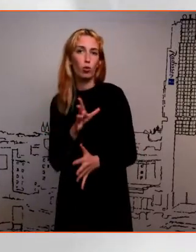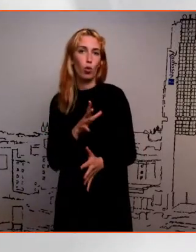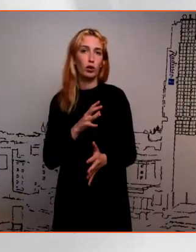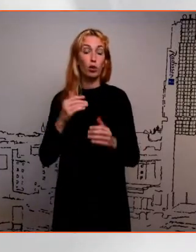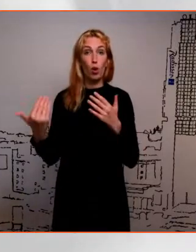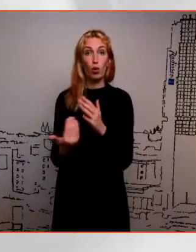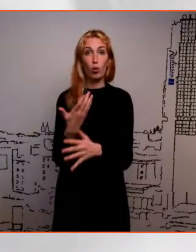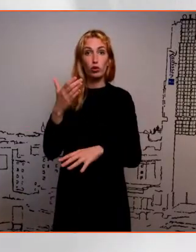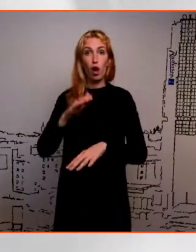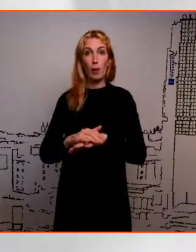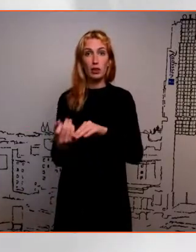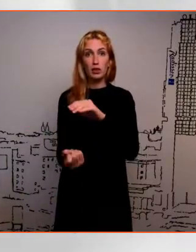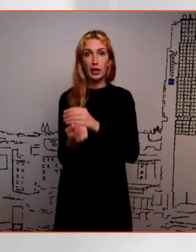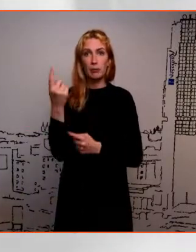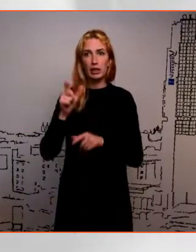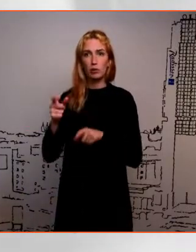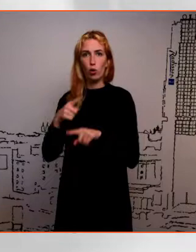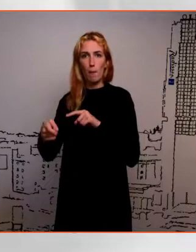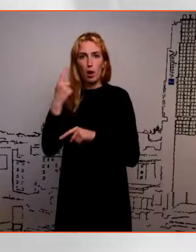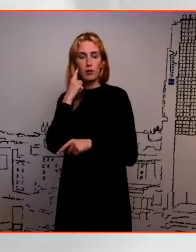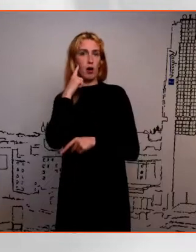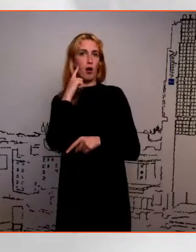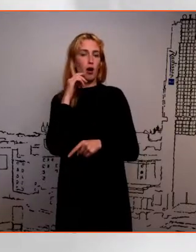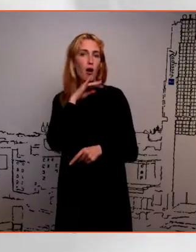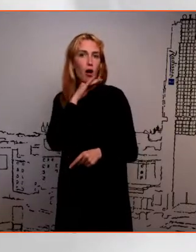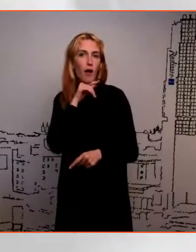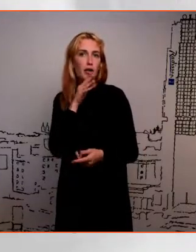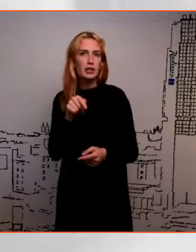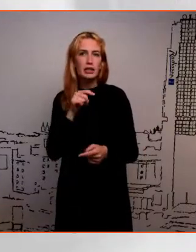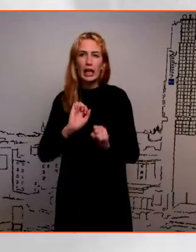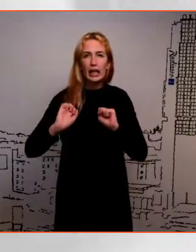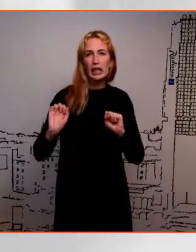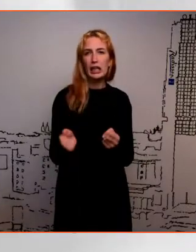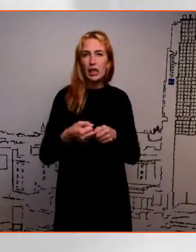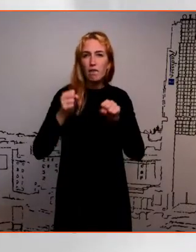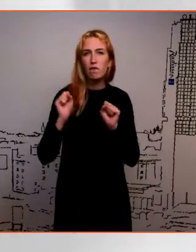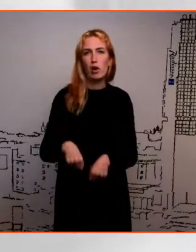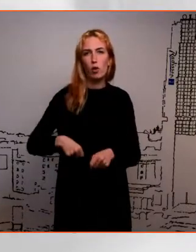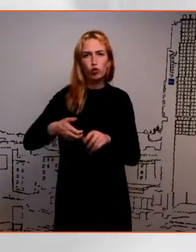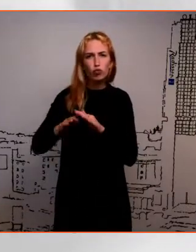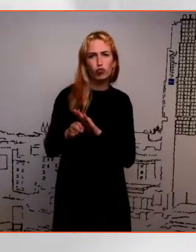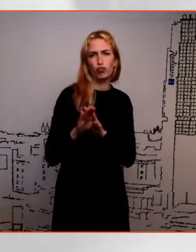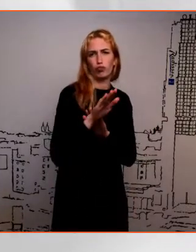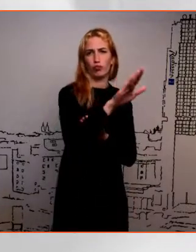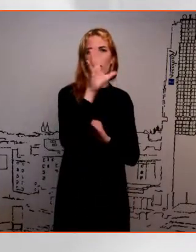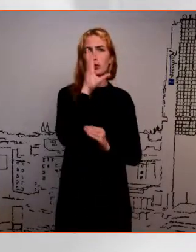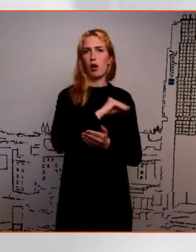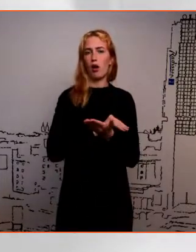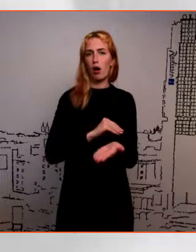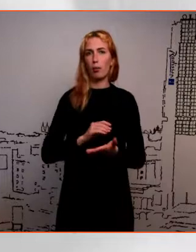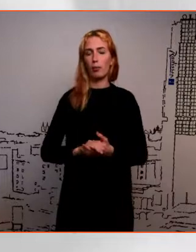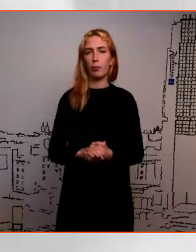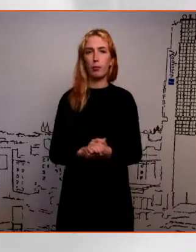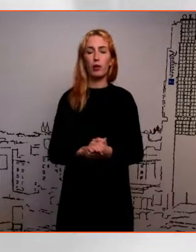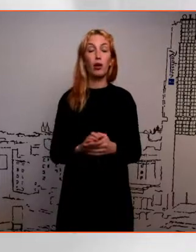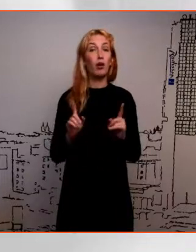inimesed tavaliselt mõtled, et oh jes, et äkki see on selline kiirredel, kergem tee, kuidagi uude karjääri.